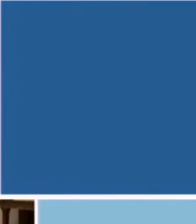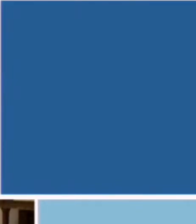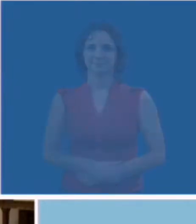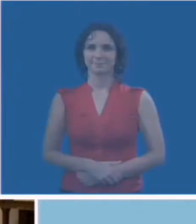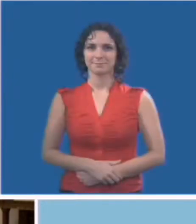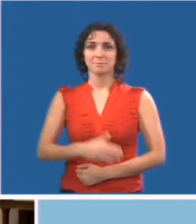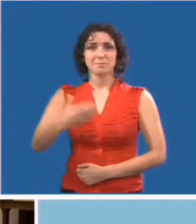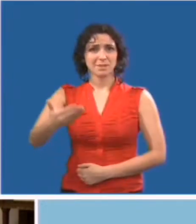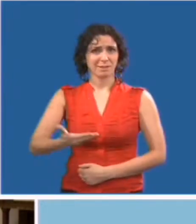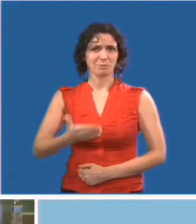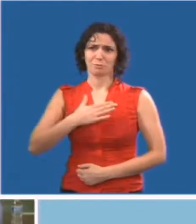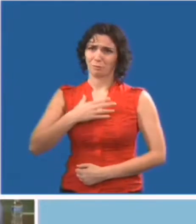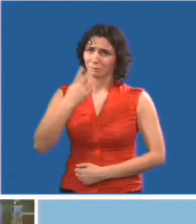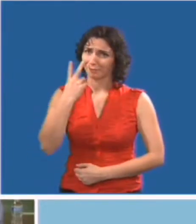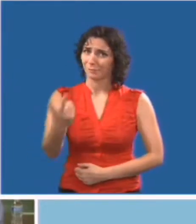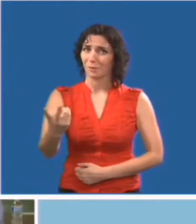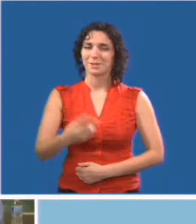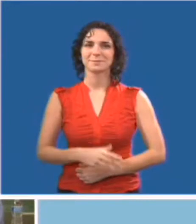Bienvenue M. Stein.